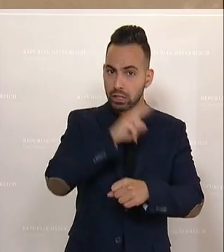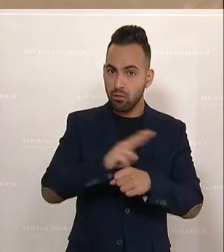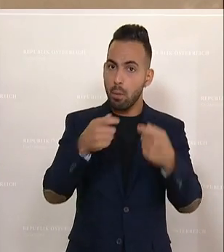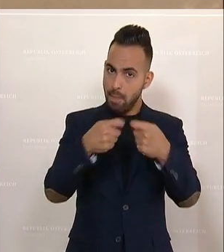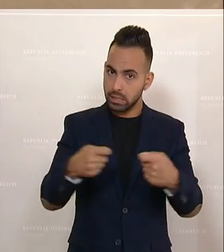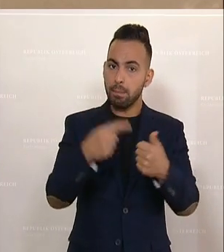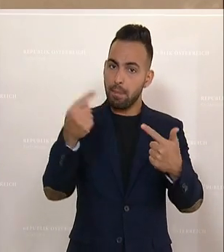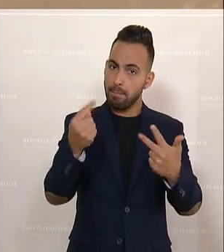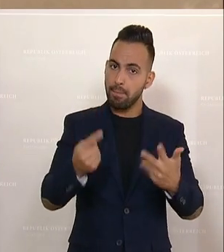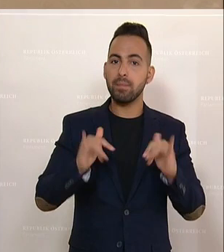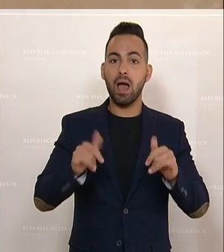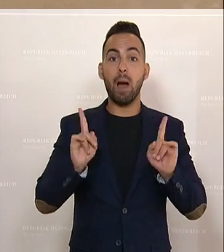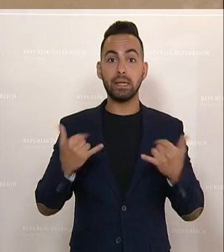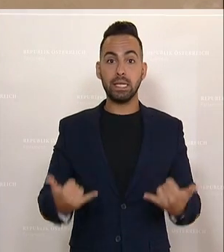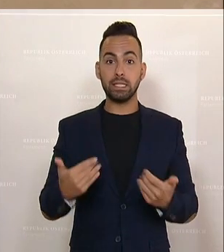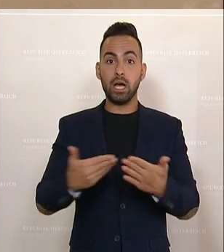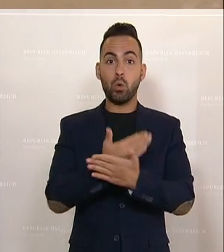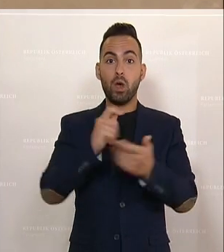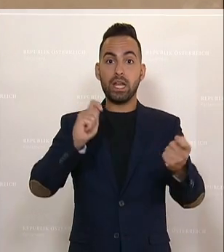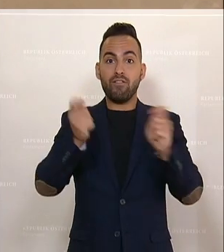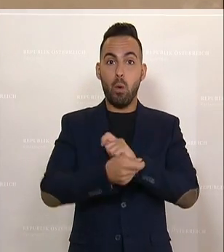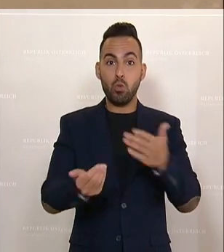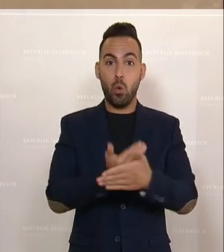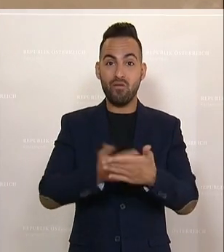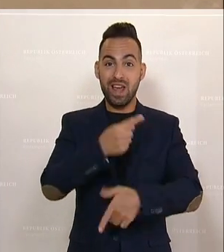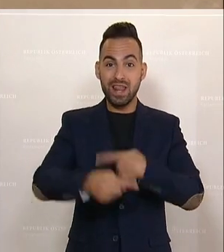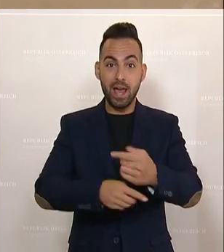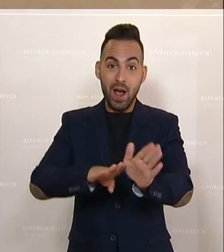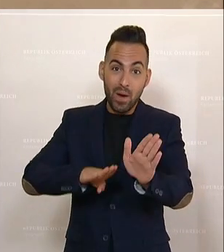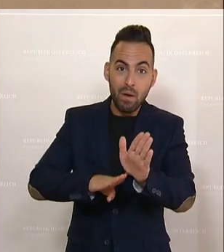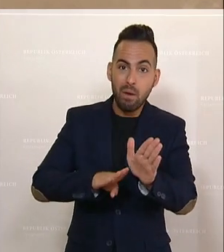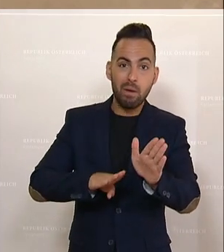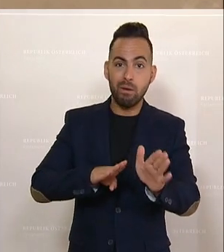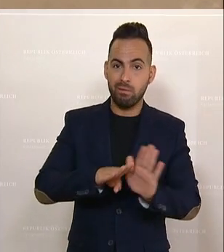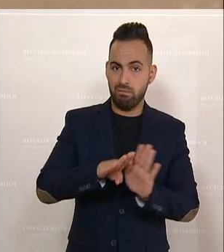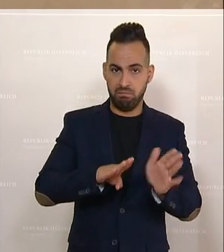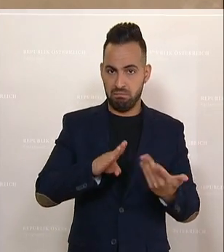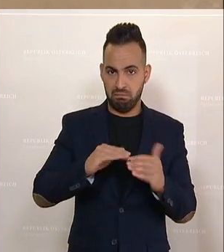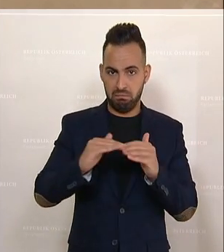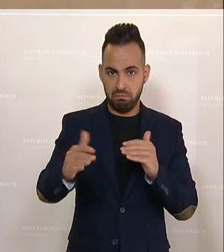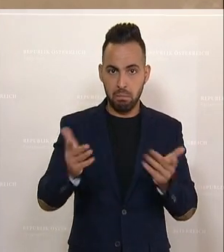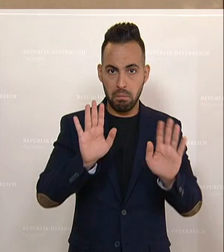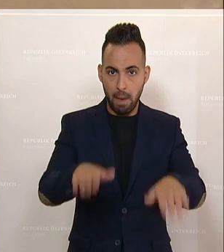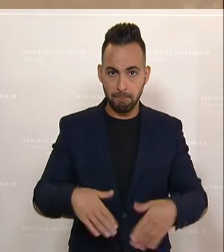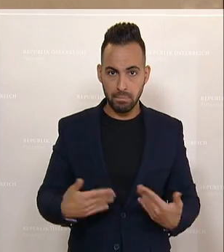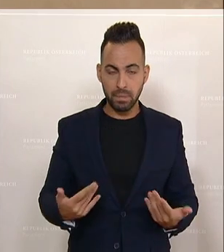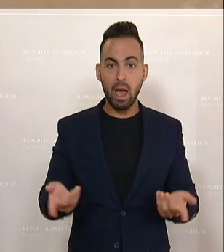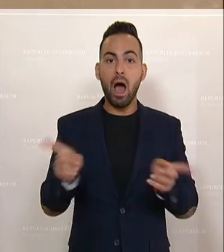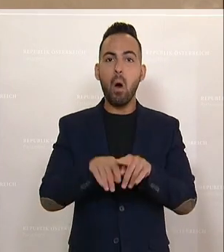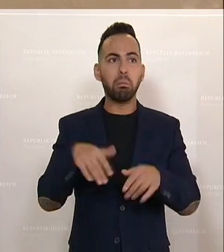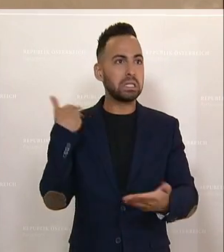auch diese Reform und diese Novelle uns nicht weiterbringen. Sie haben nach wie vor keinerlei